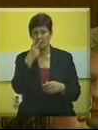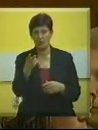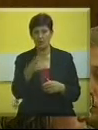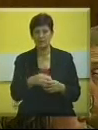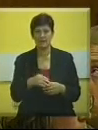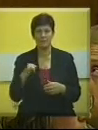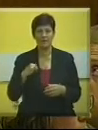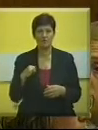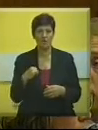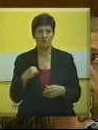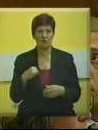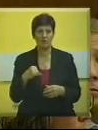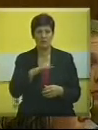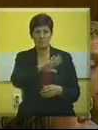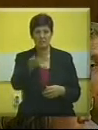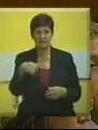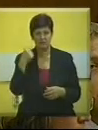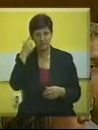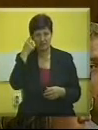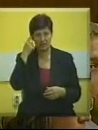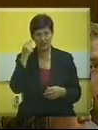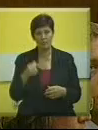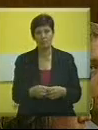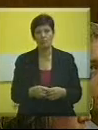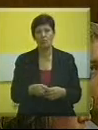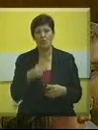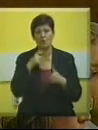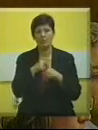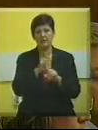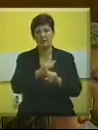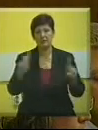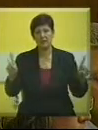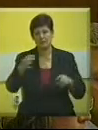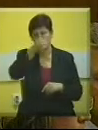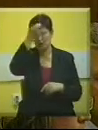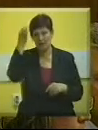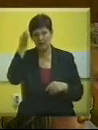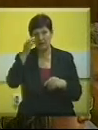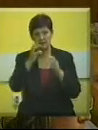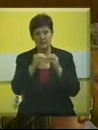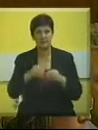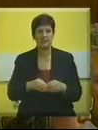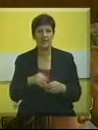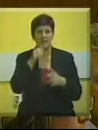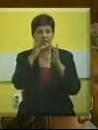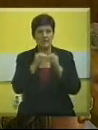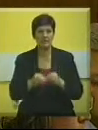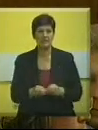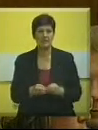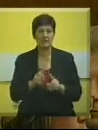autonomna pokrajina Vojvodina, a to mi svi znamo, jeste konglomerat različitih naroda, samim tim i konglomerat